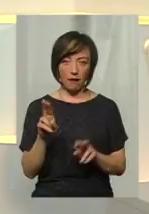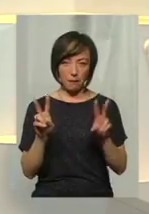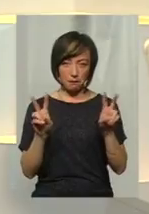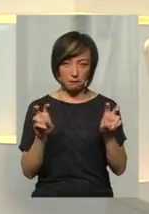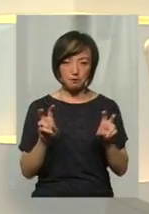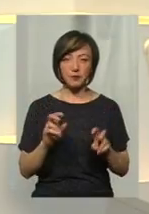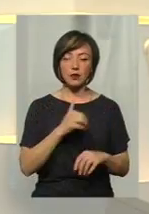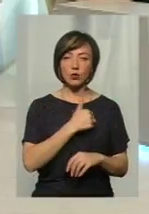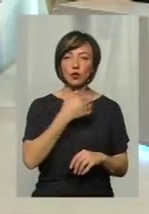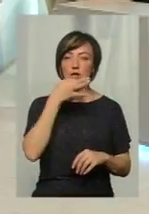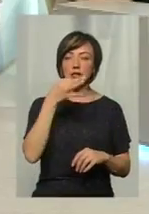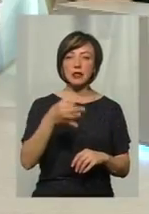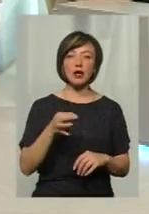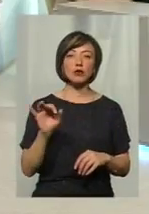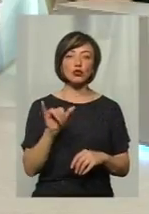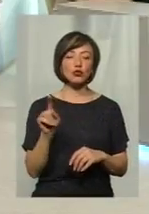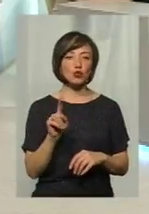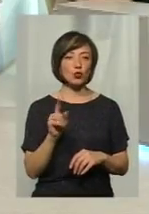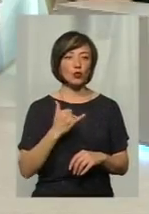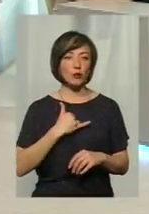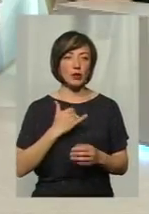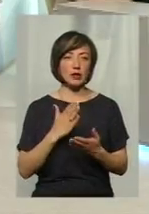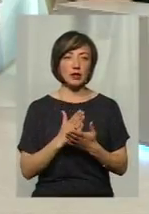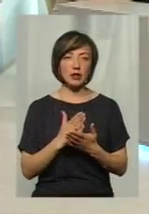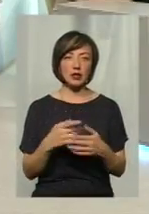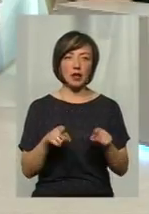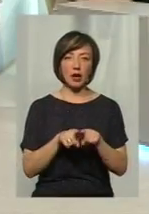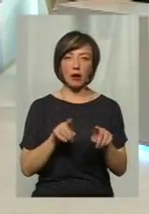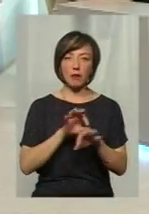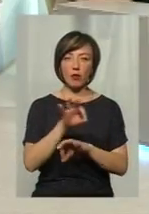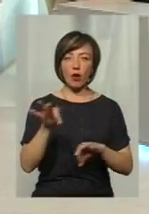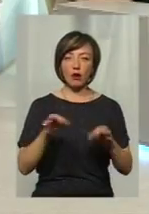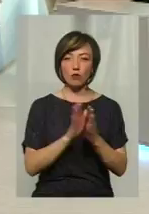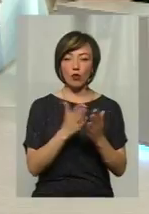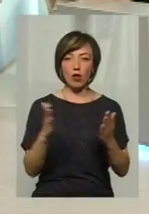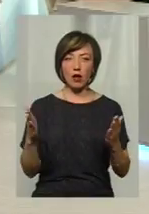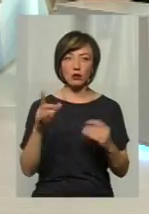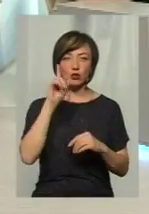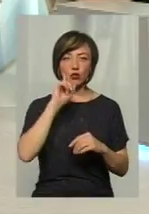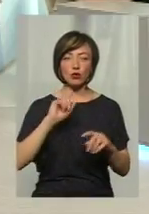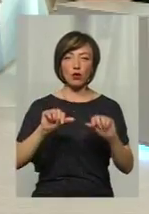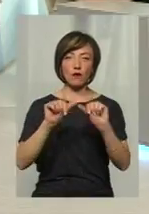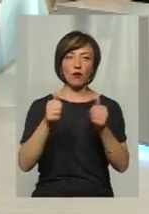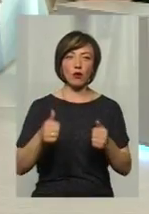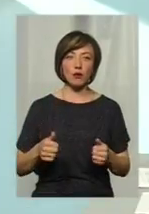До речі, хочу сказати, що у мене є з собою студією такий проєкт буклета. Він такої зручної форми.